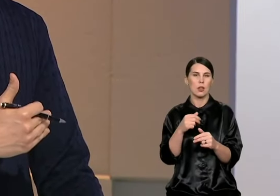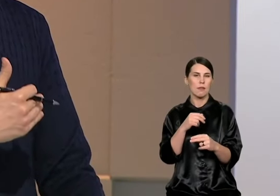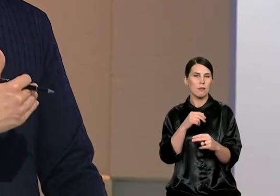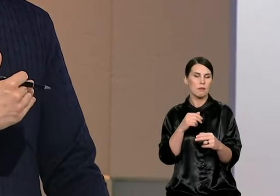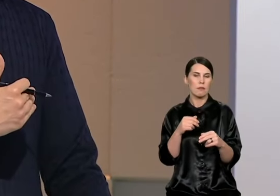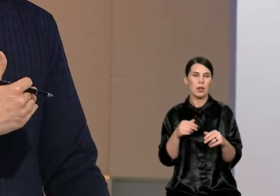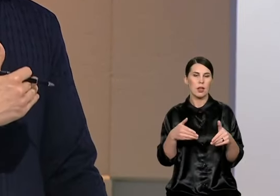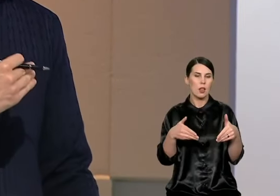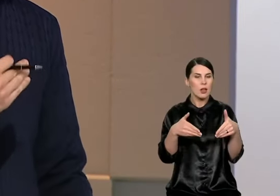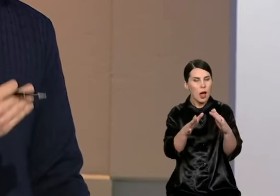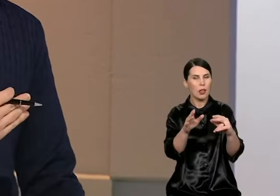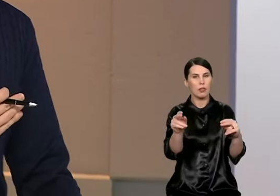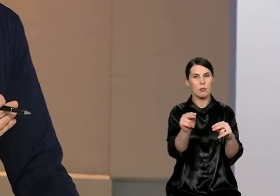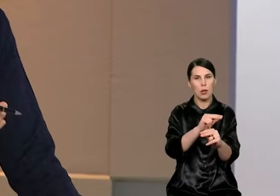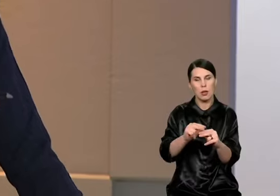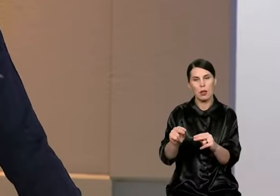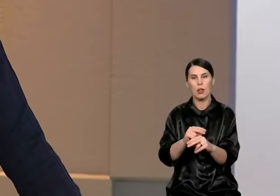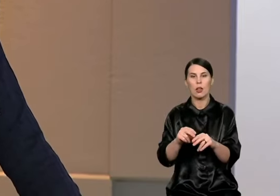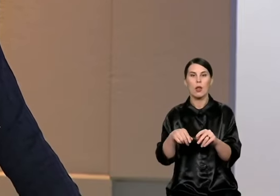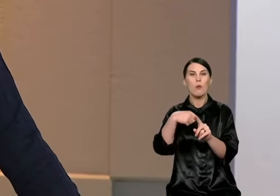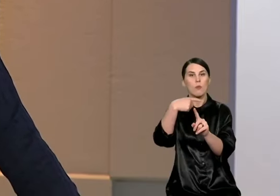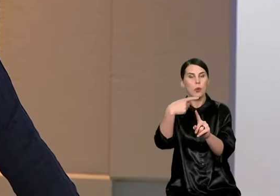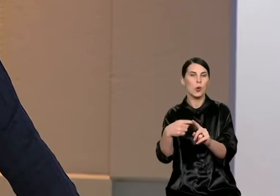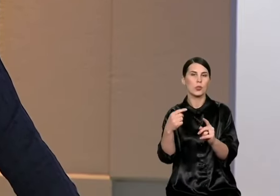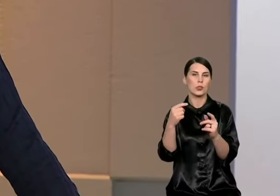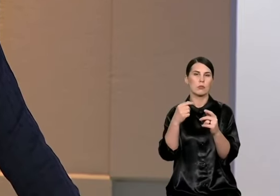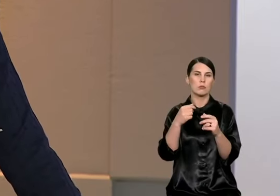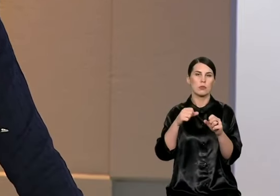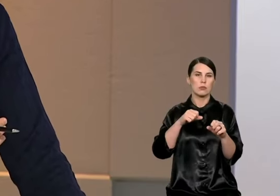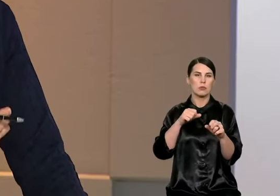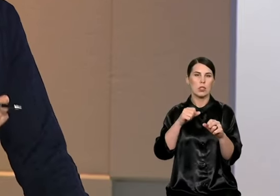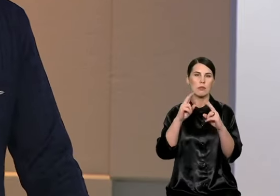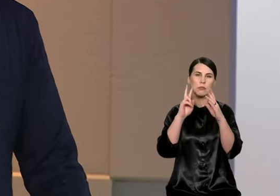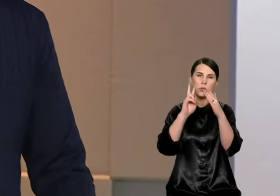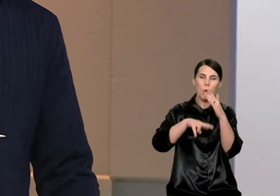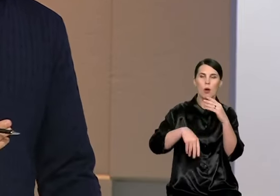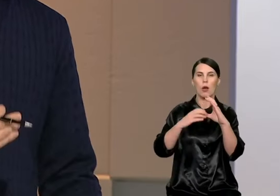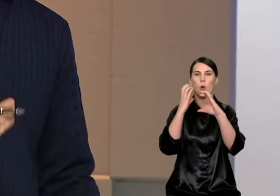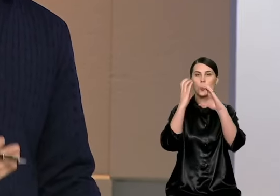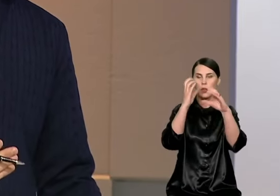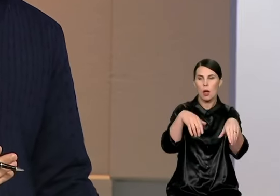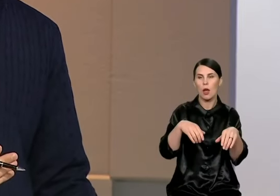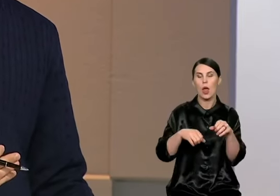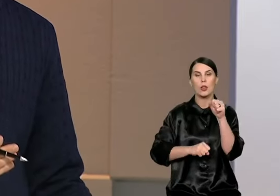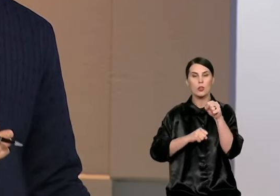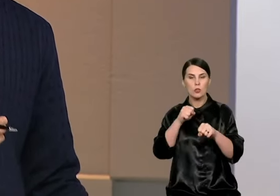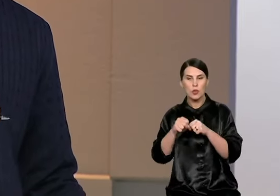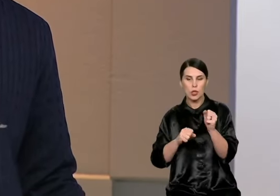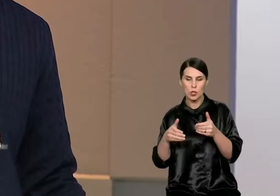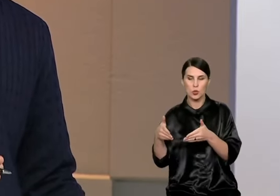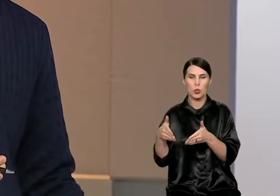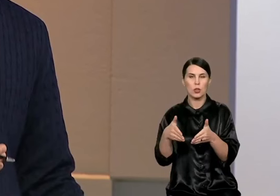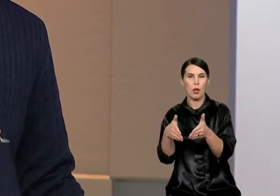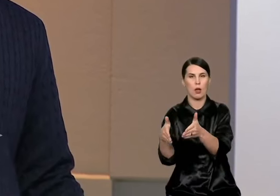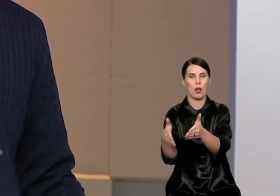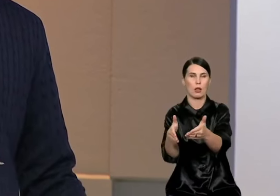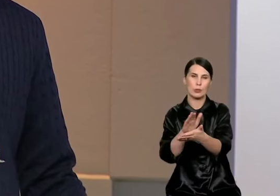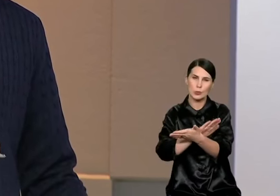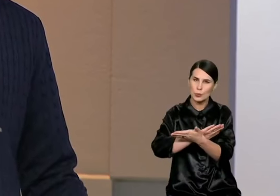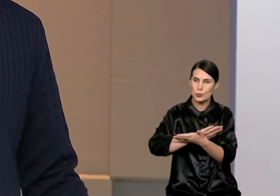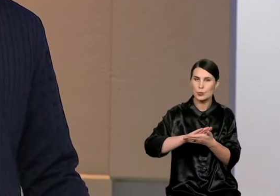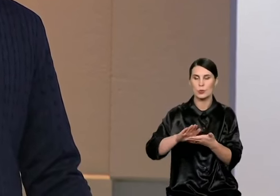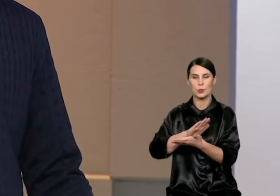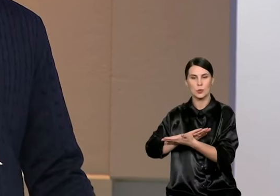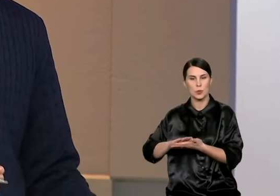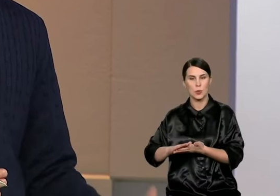gatvės, bet taip pat į viešai transportą, į dviračių takų tinklo sujungimą. Ir mano supratimu, tai, kas buvo padaryta, yra akivaizdu